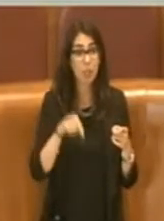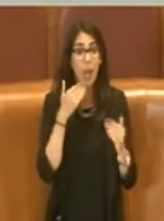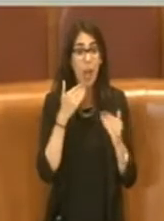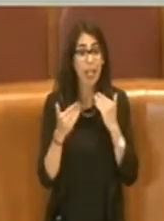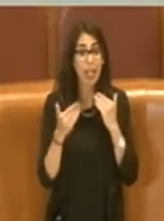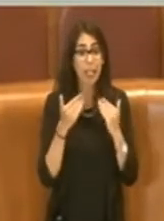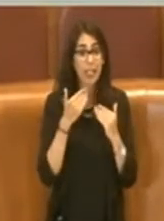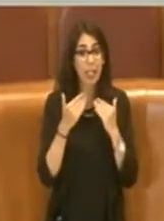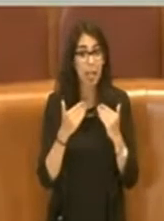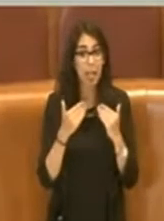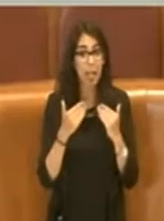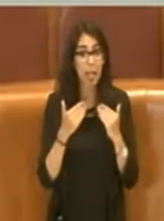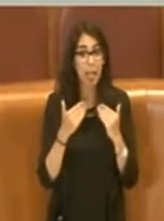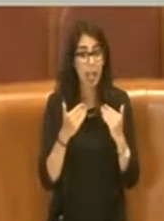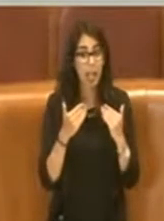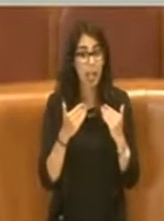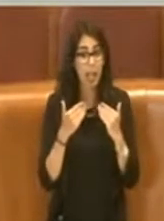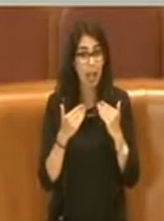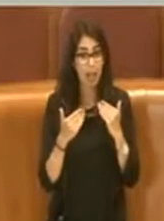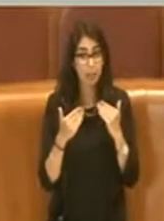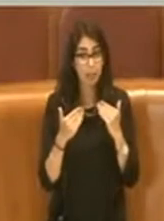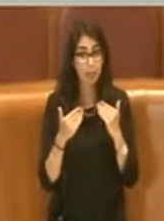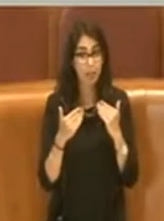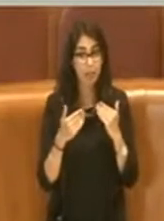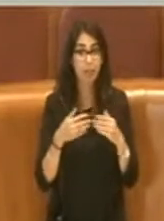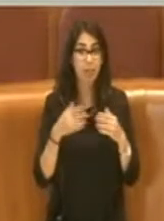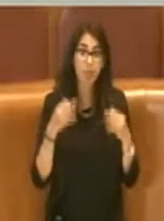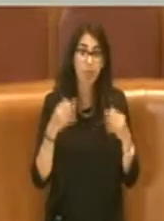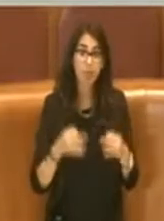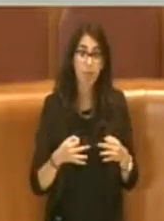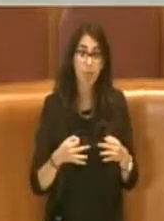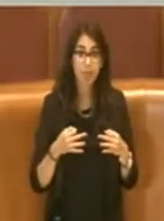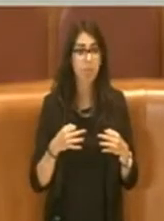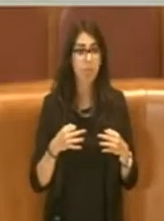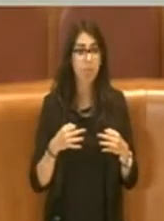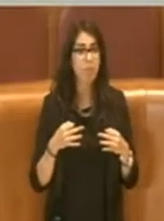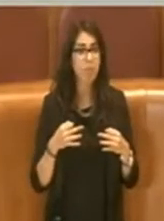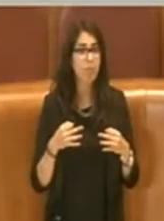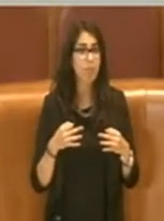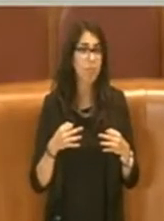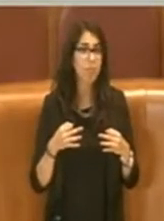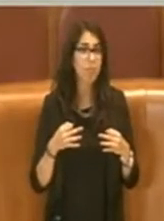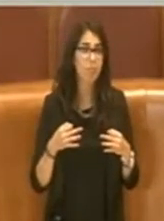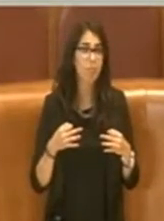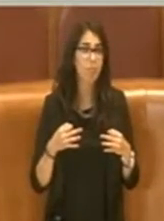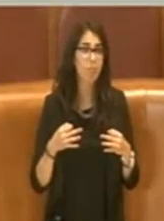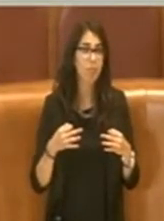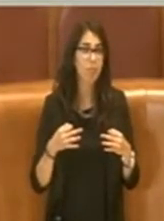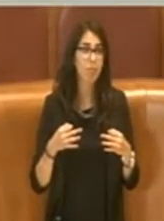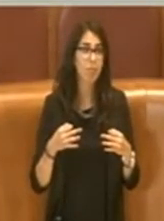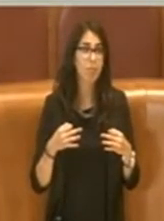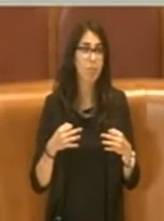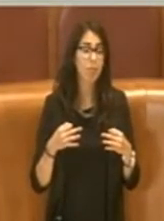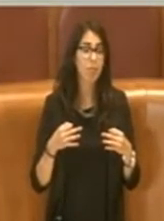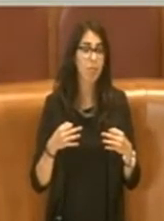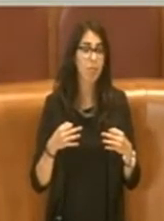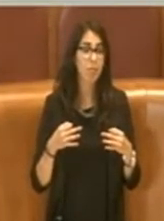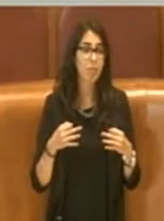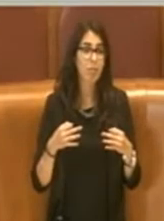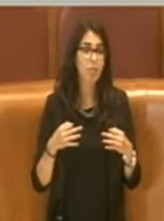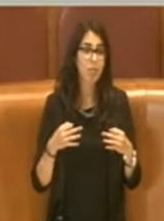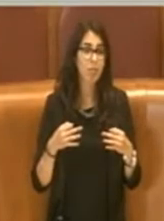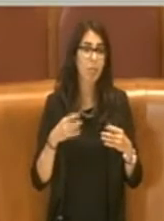dovesse dare, insomma ricevere le nozioni basiche, le